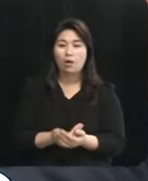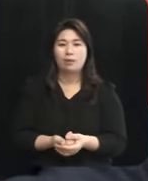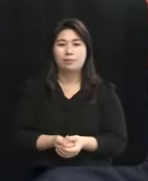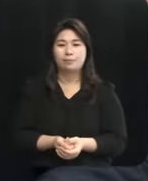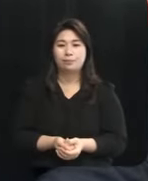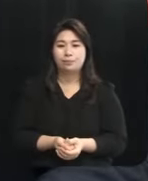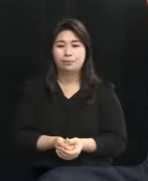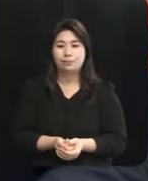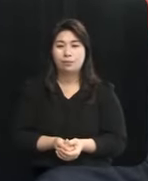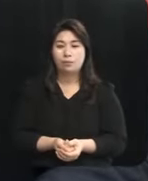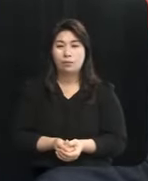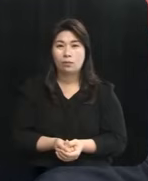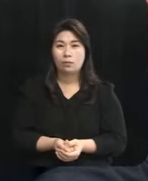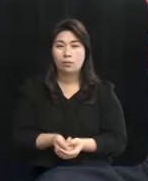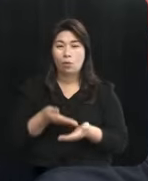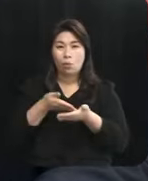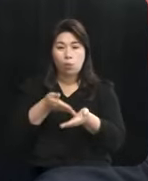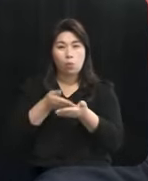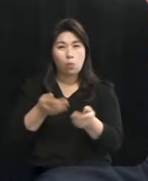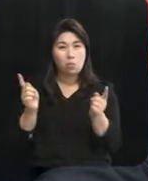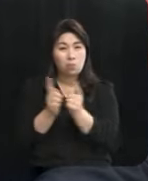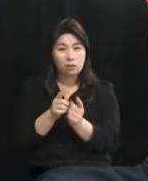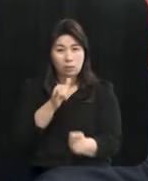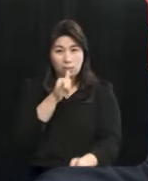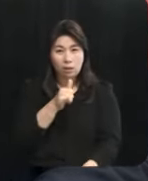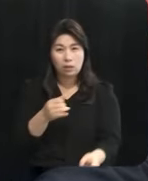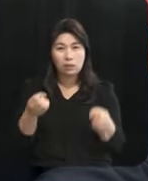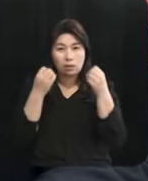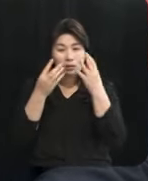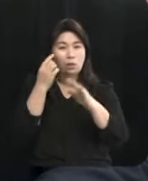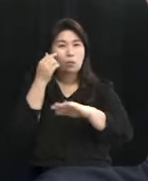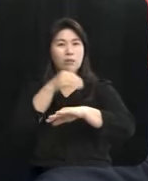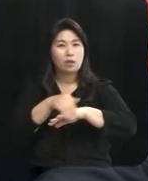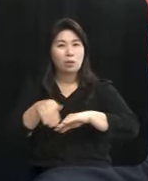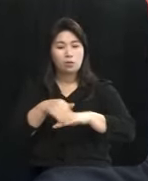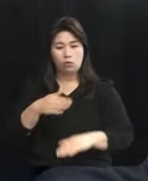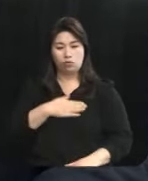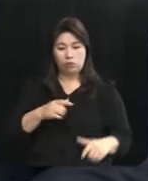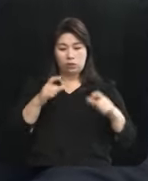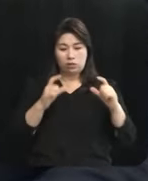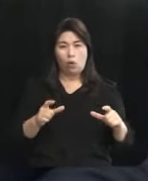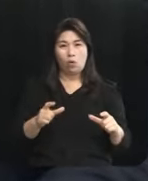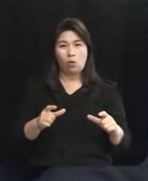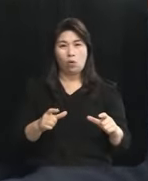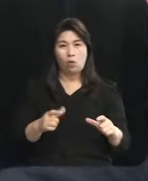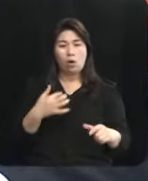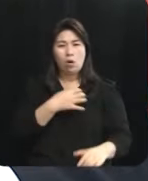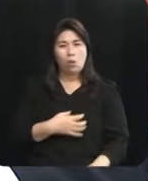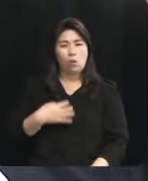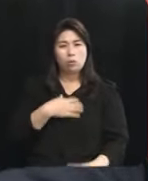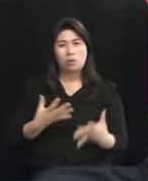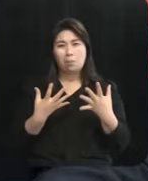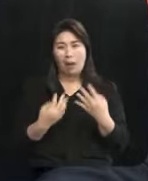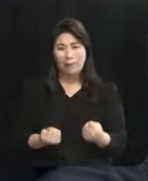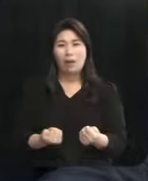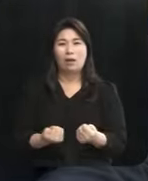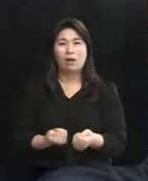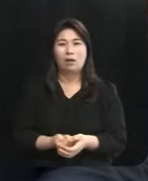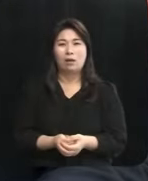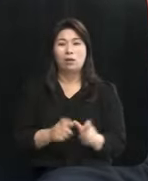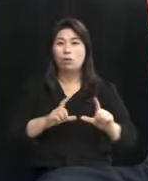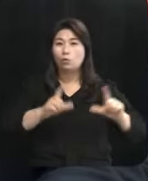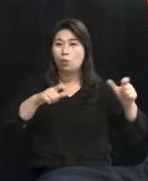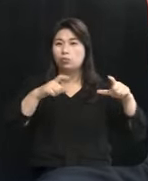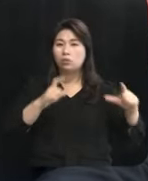문제제기를 하시는 주민들 만나보셨습니까? 새롭게 계획돼서 우리 지역에 들어오는 것에 대해서 걱정을 많이 하고 계시는 우리